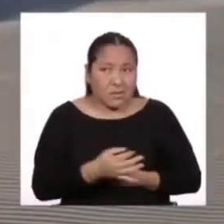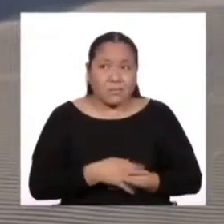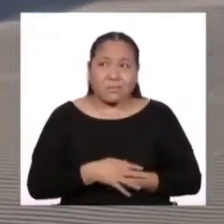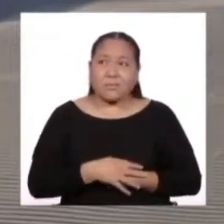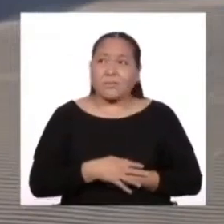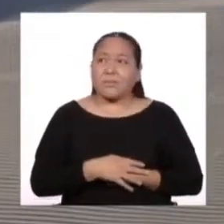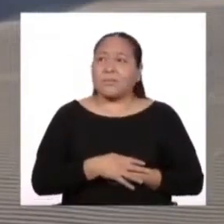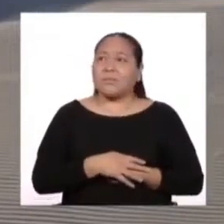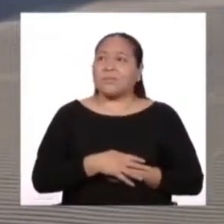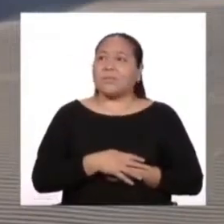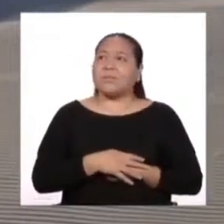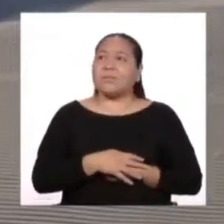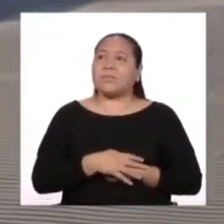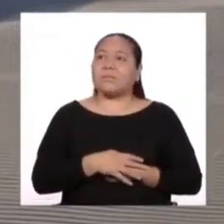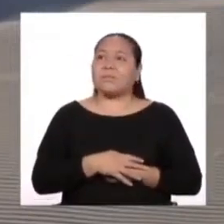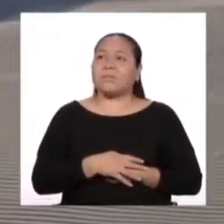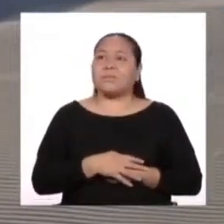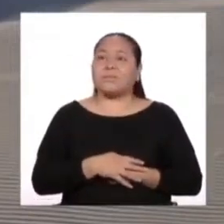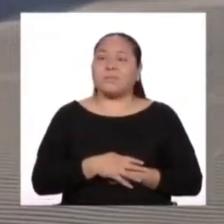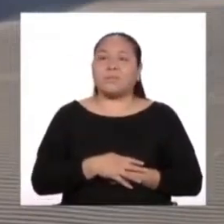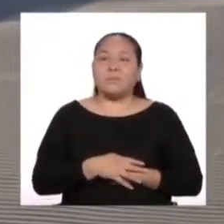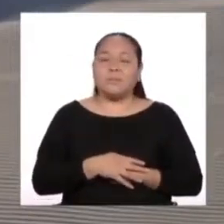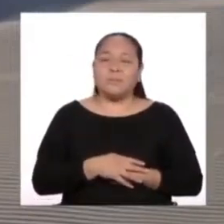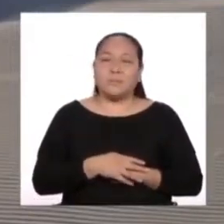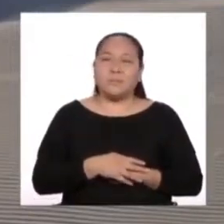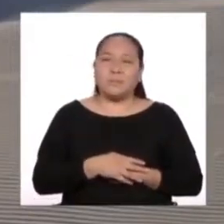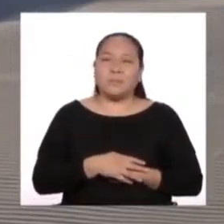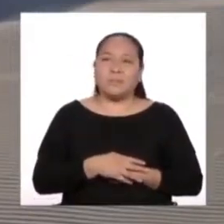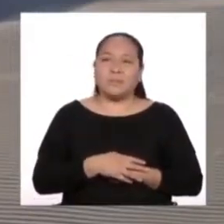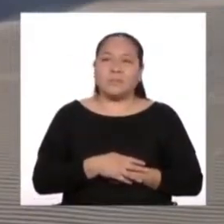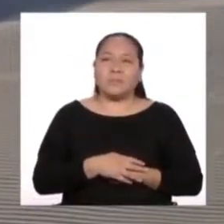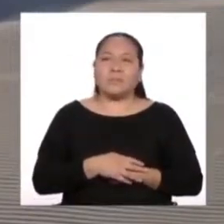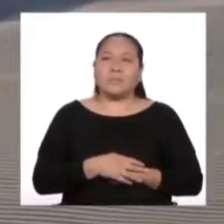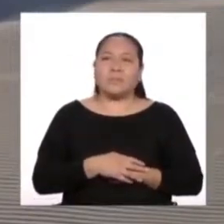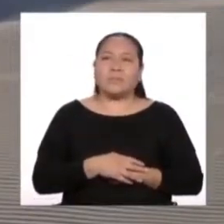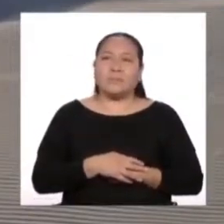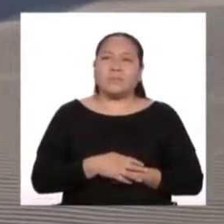Hasta luego. Te vastле y aprueben.